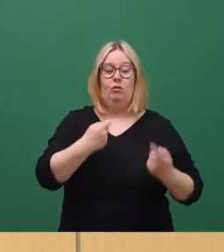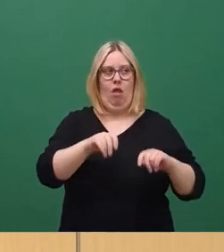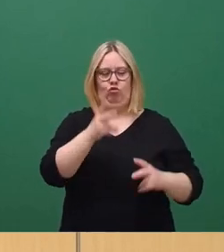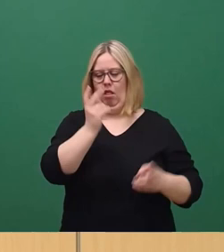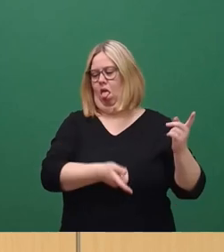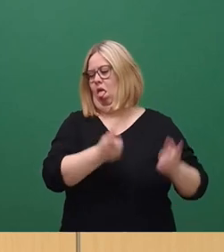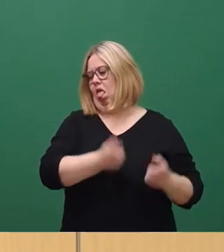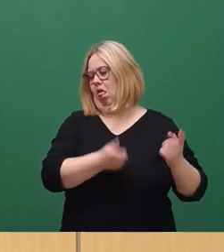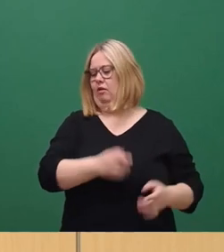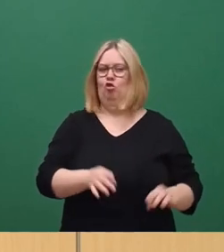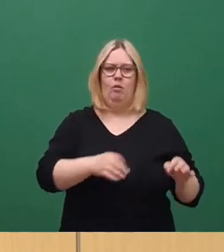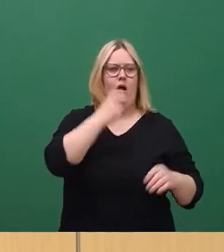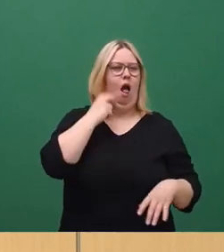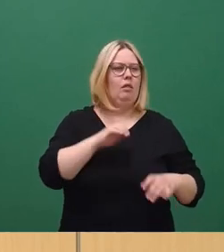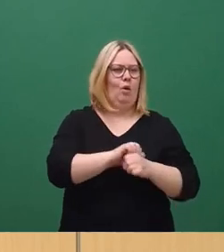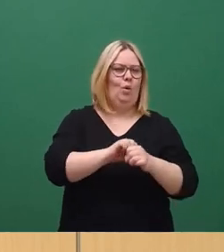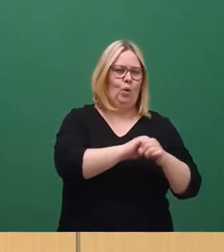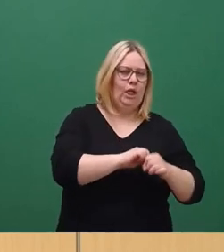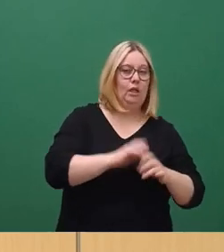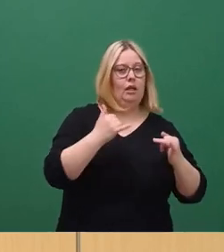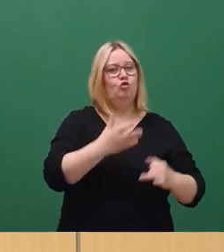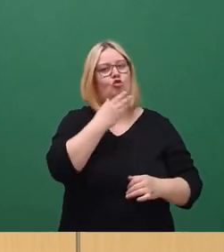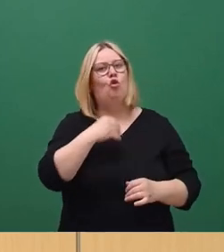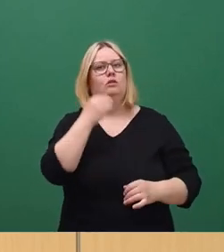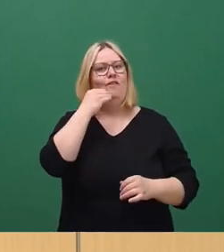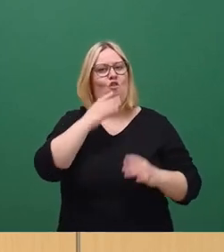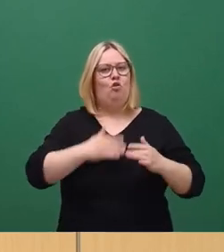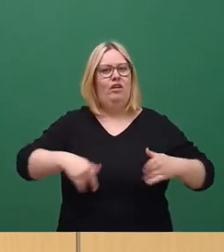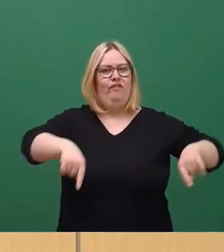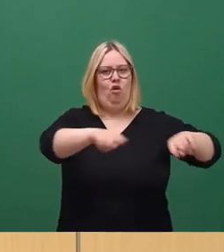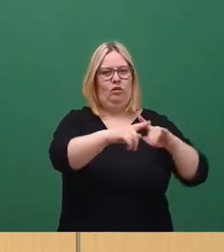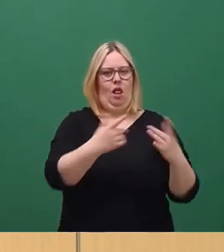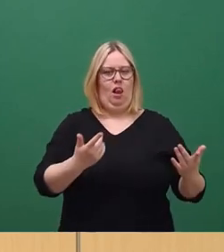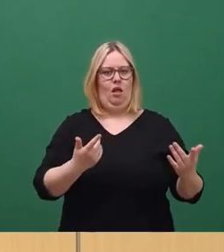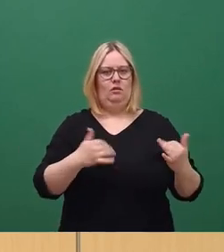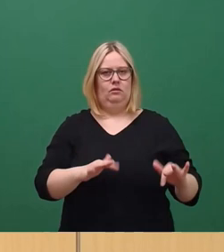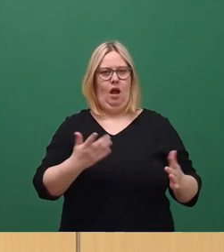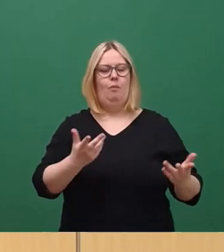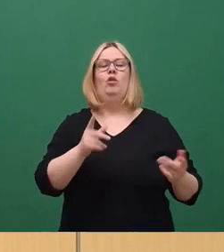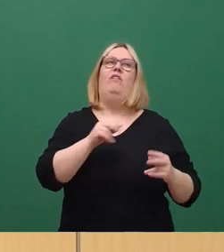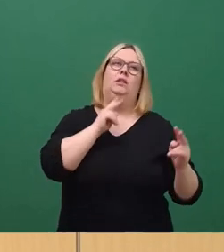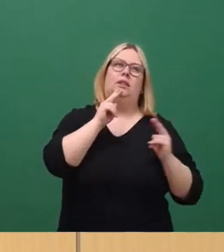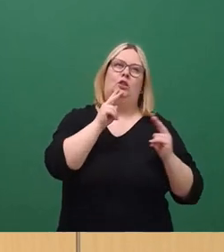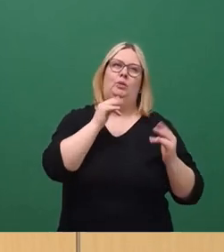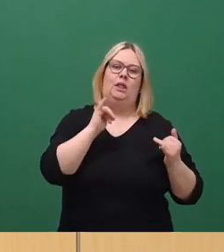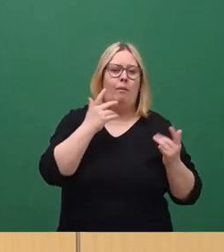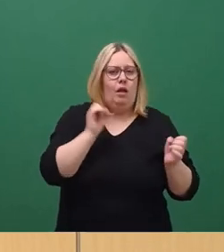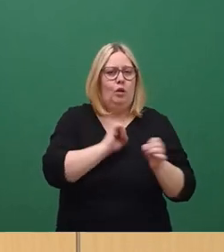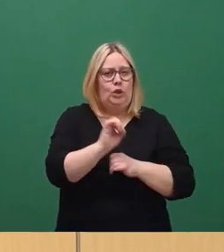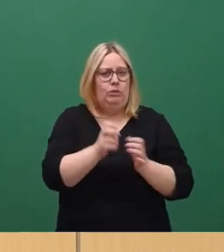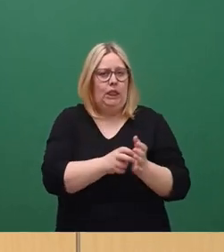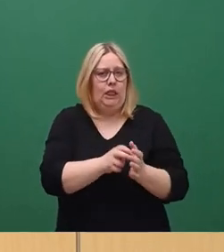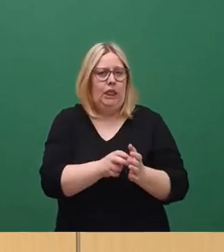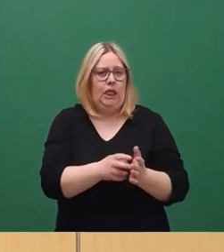einer halben Ruinenlandschaft, ein attraktives Wohnviertel gemacht hat. Da ist jetzt nie so viel Gastronomie. Aber da geht was. Das ist irgendwie